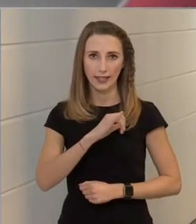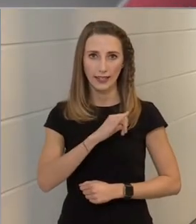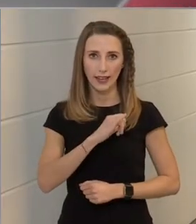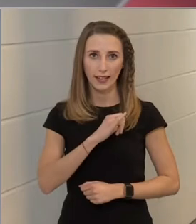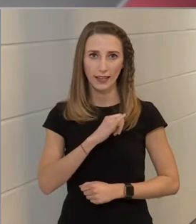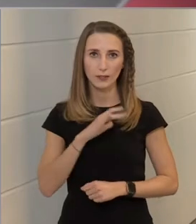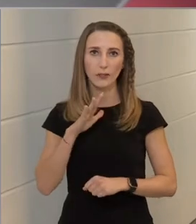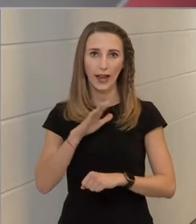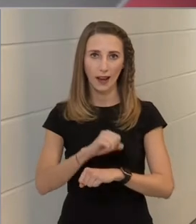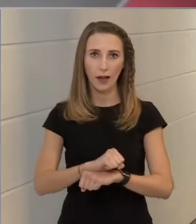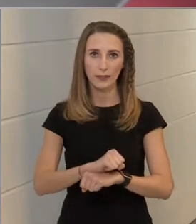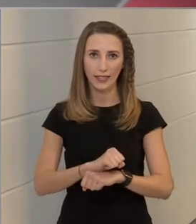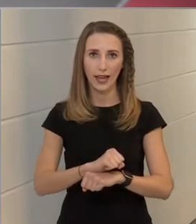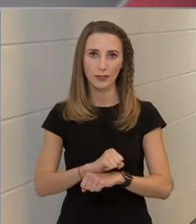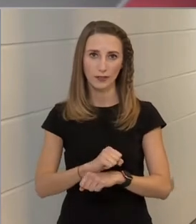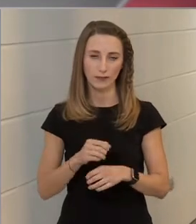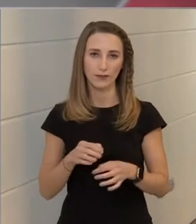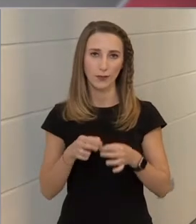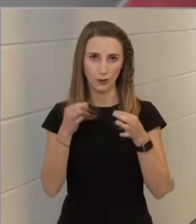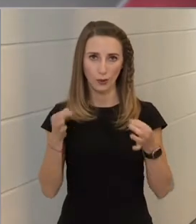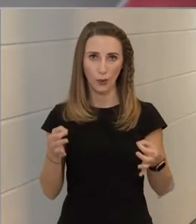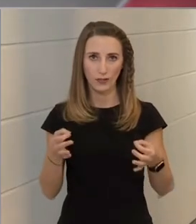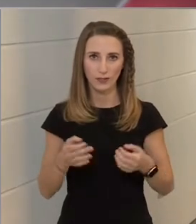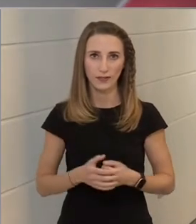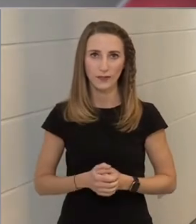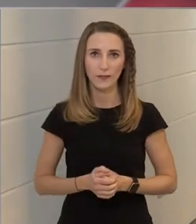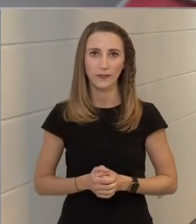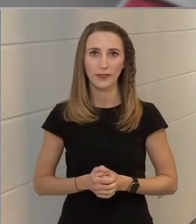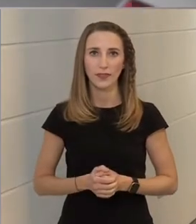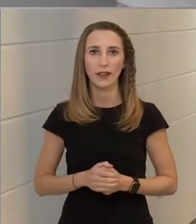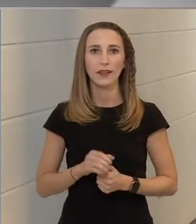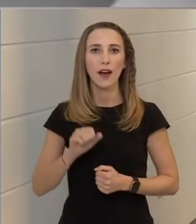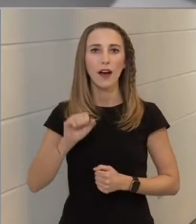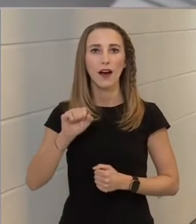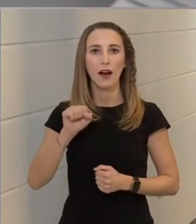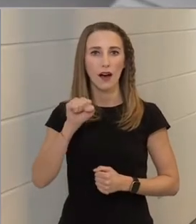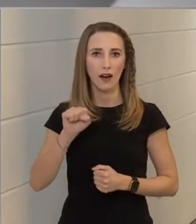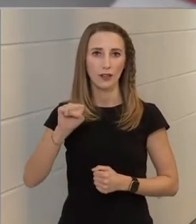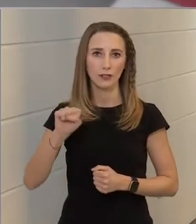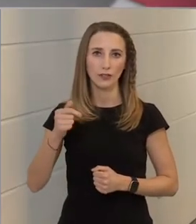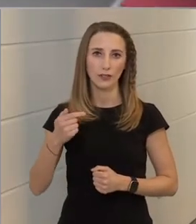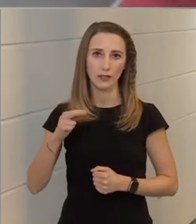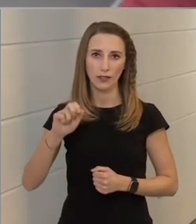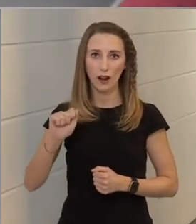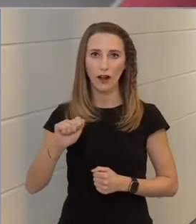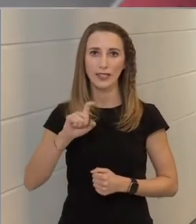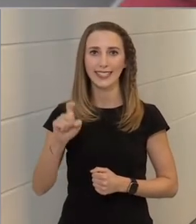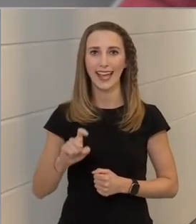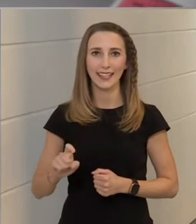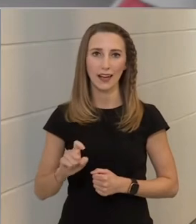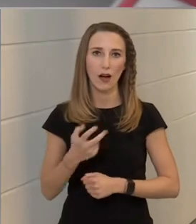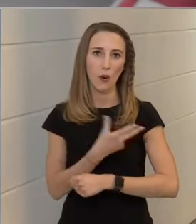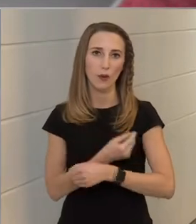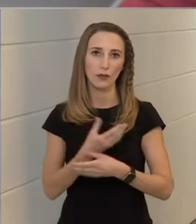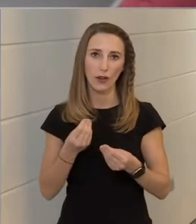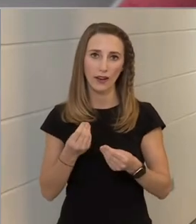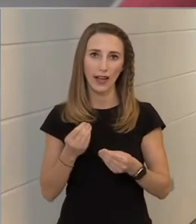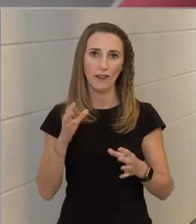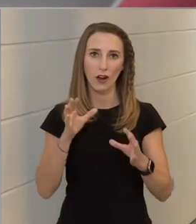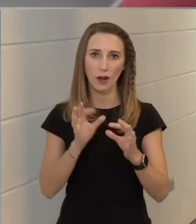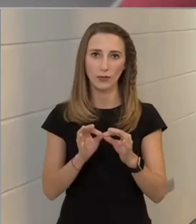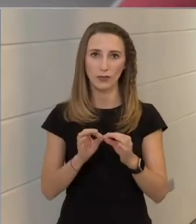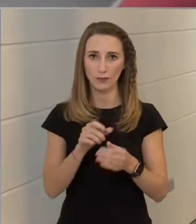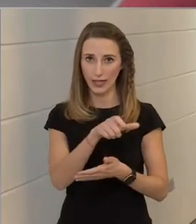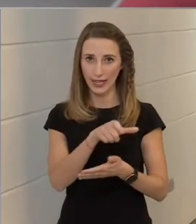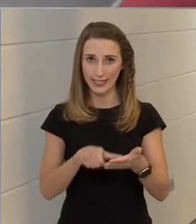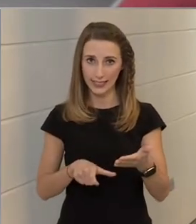megállapítást közölt az AstraZeneca-nak az oltóanyagával kapcsolatban egy